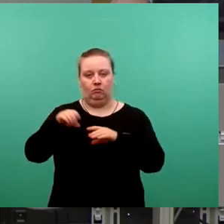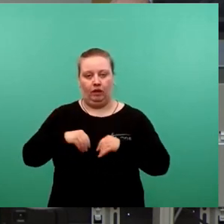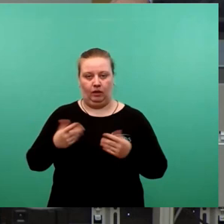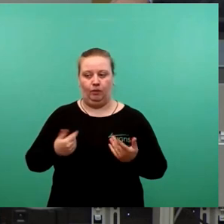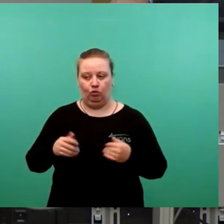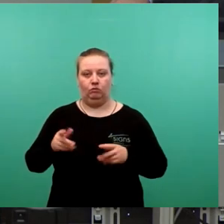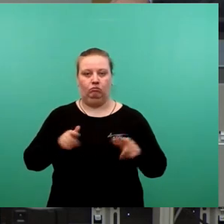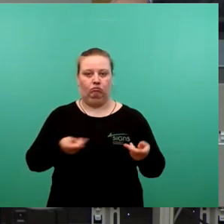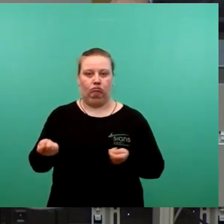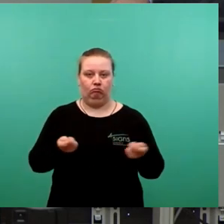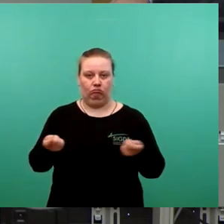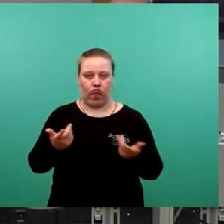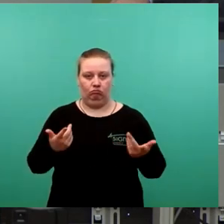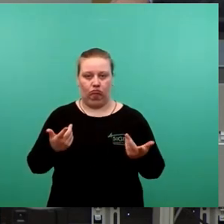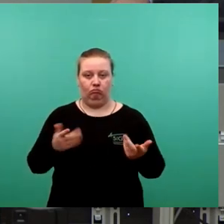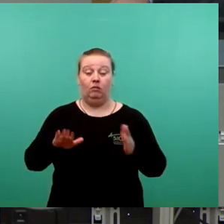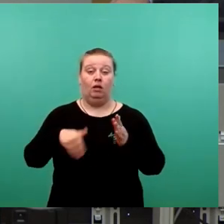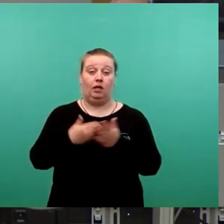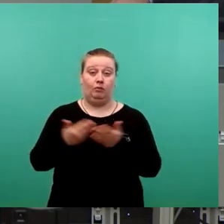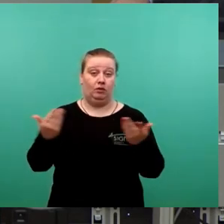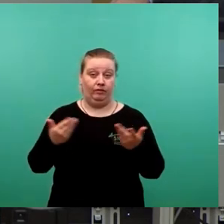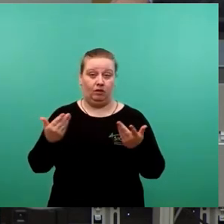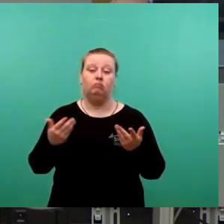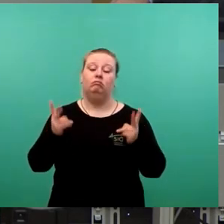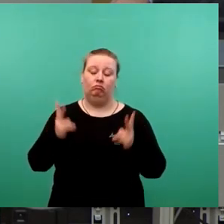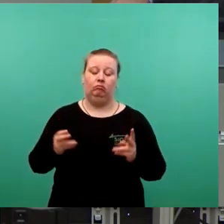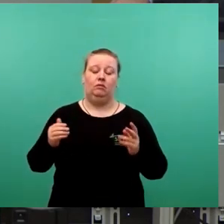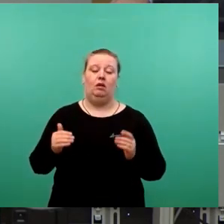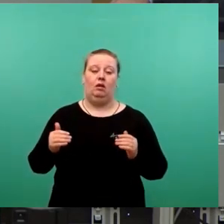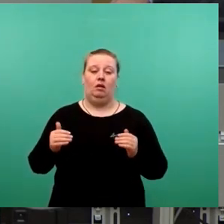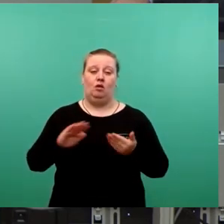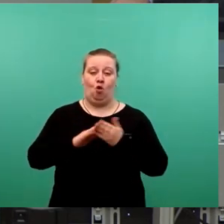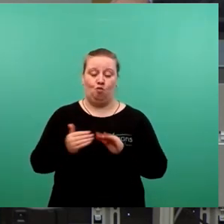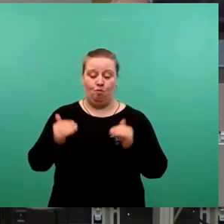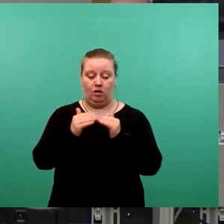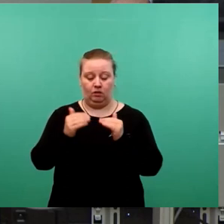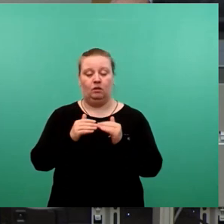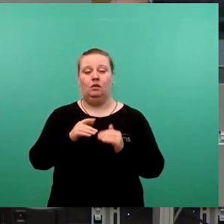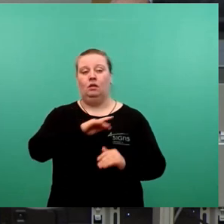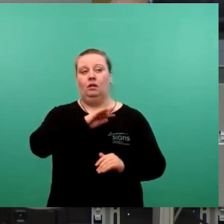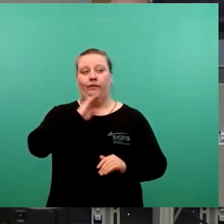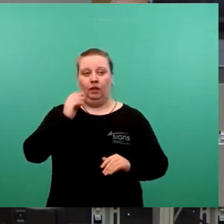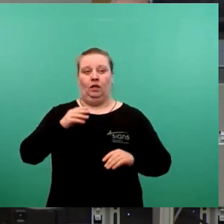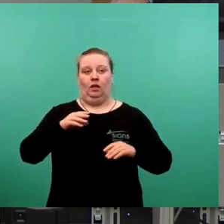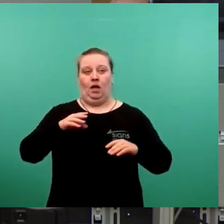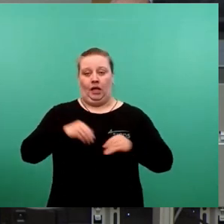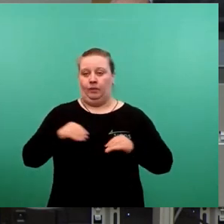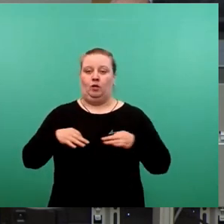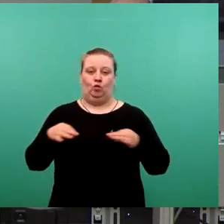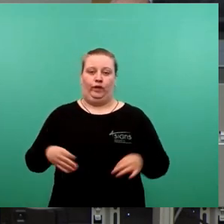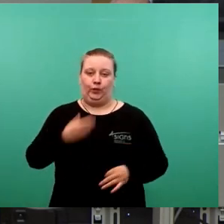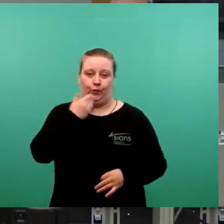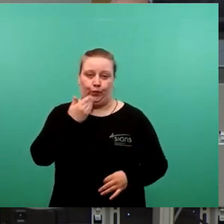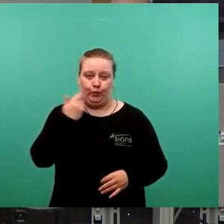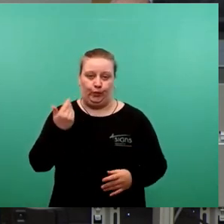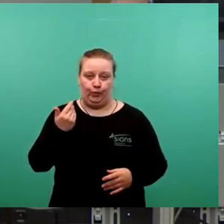Das Ergebnis ist ein klassischer Kompromiss, mit dem viele leben, aber nicht alle zufrieden sein können. Der